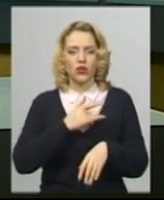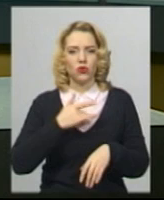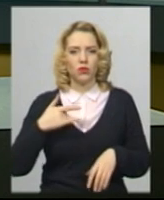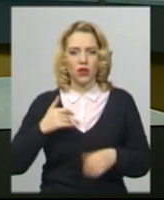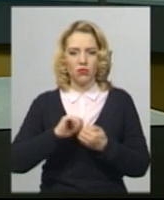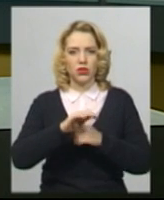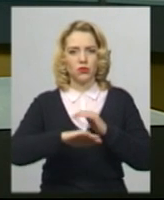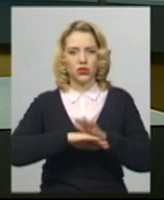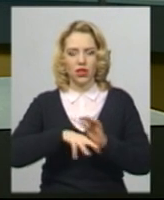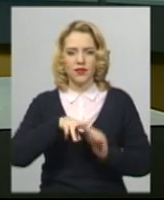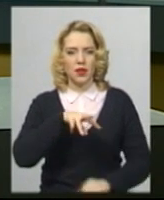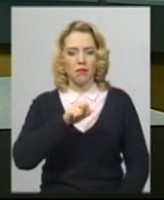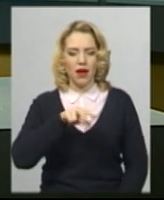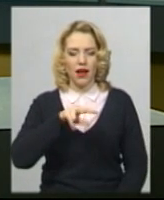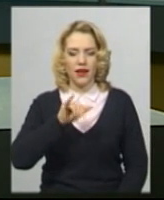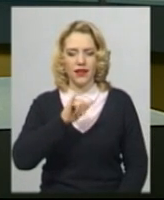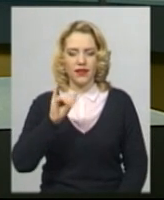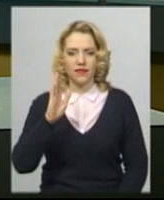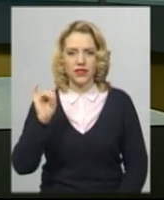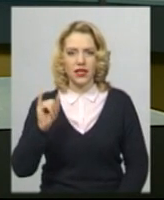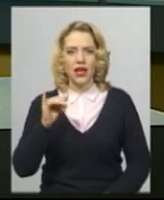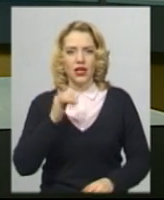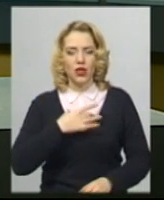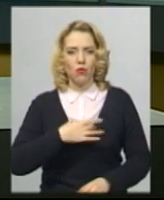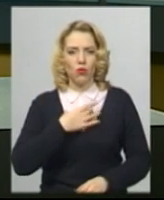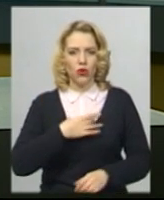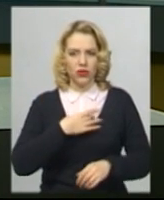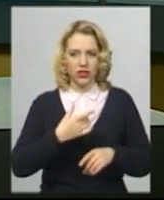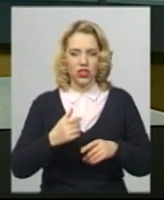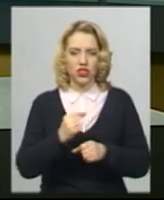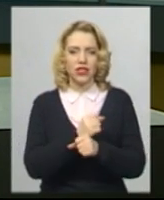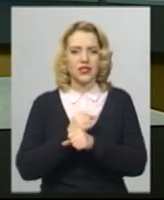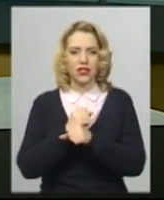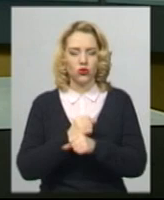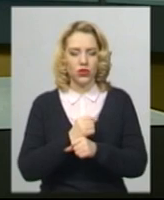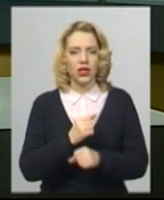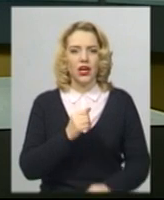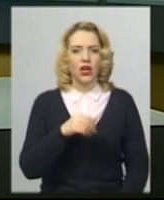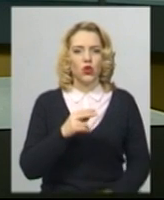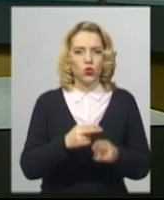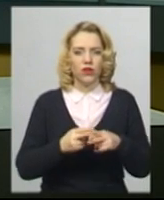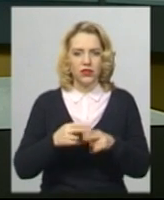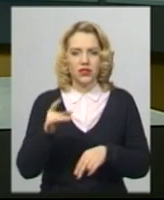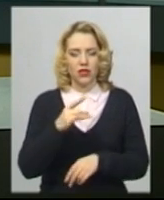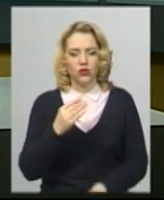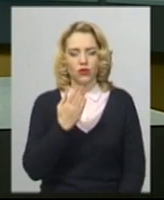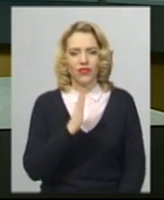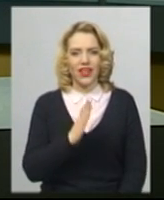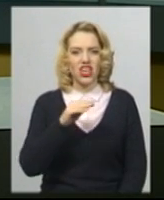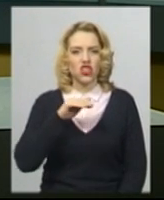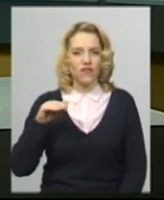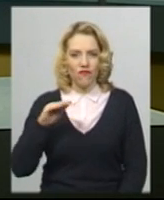Кам'янці-Подільському та Маліївцях. І пульмонологічного санаторію у Великому Жванчику, що на Дунаєвеччині. Яка буде подальша доля цих